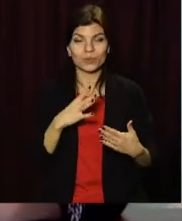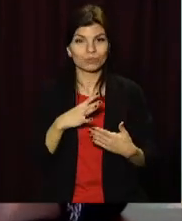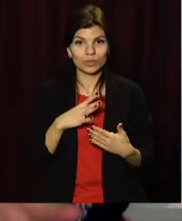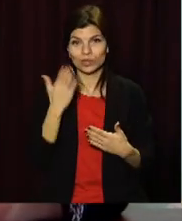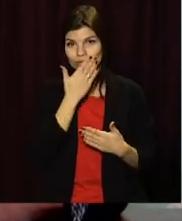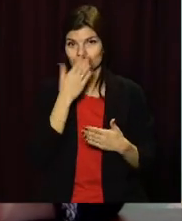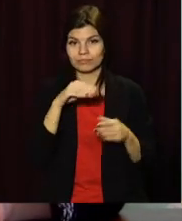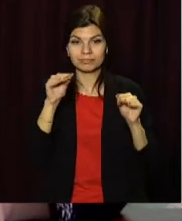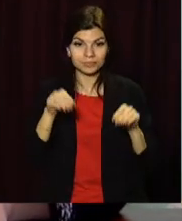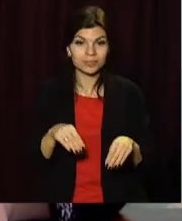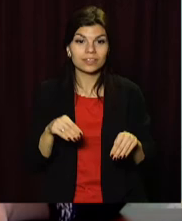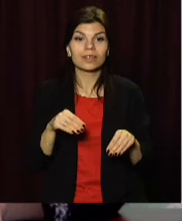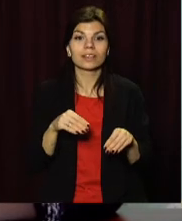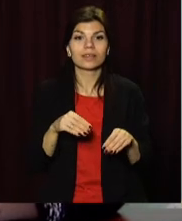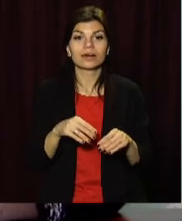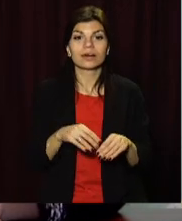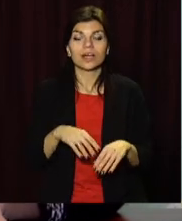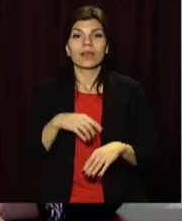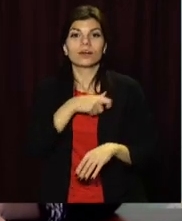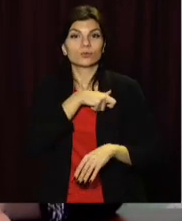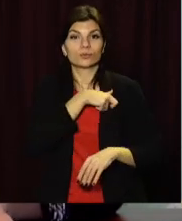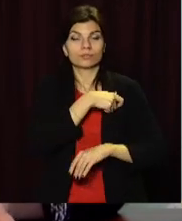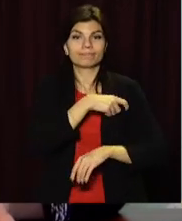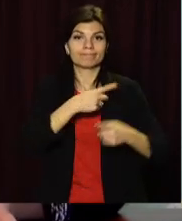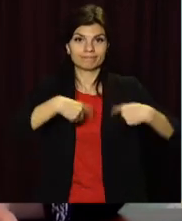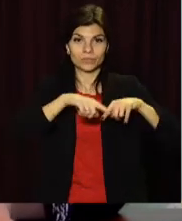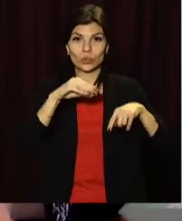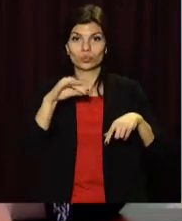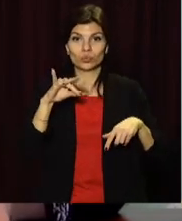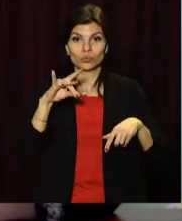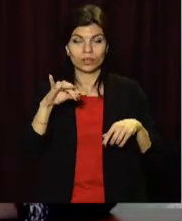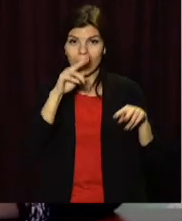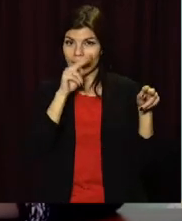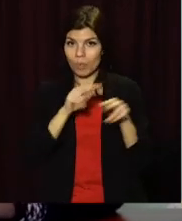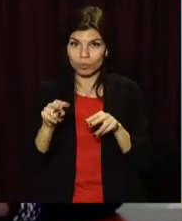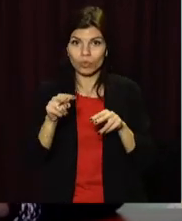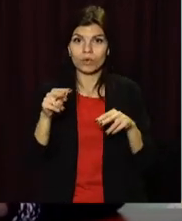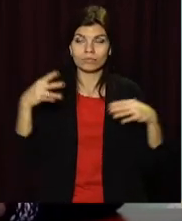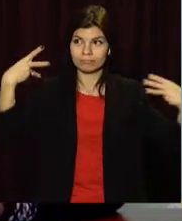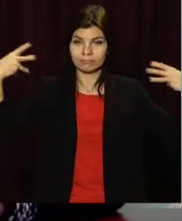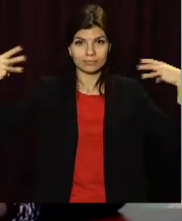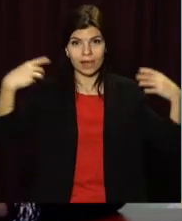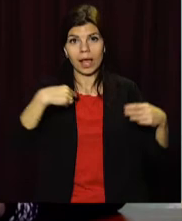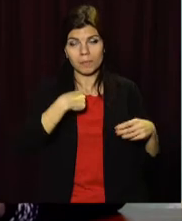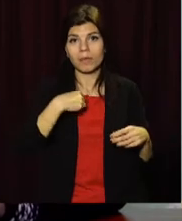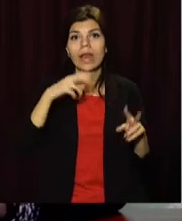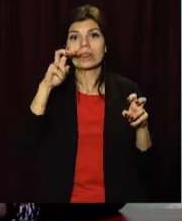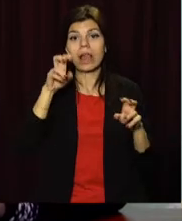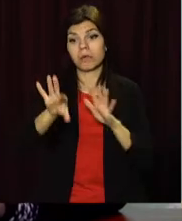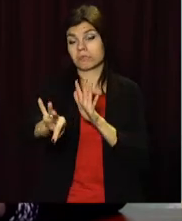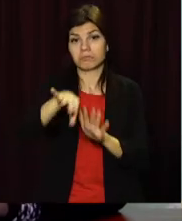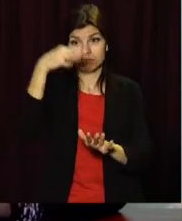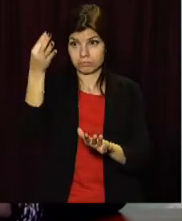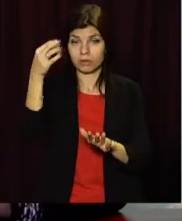поцілковите відеоспостереження члени журі спостерігали за нами з усіх боків. Ми витягнули тему, я